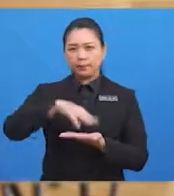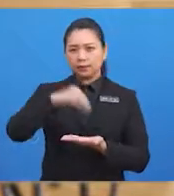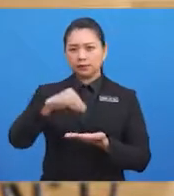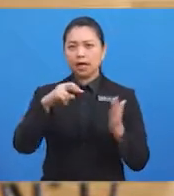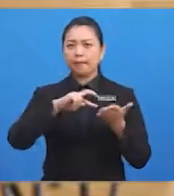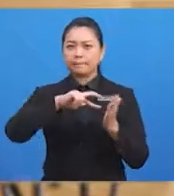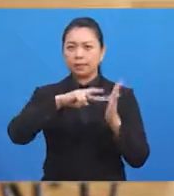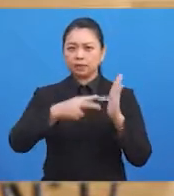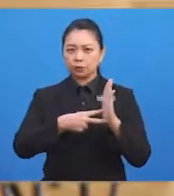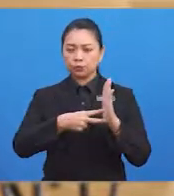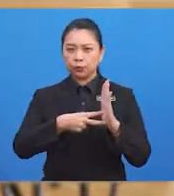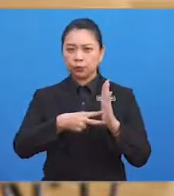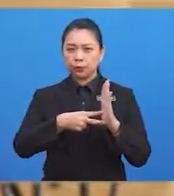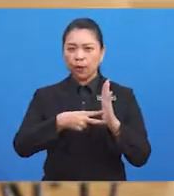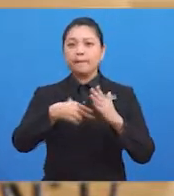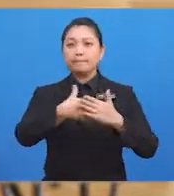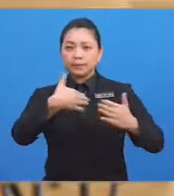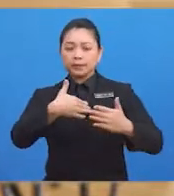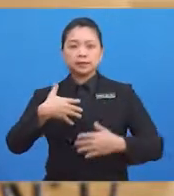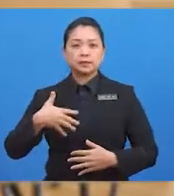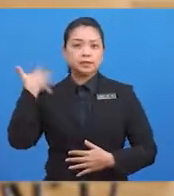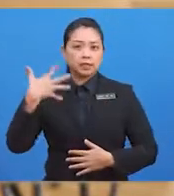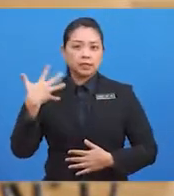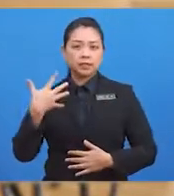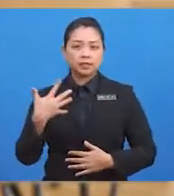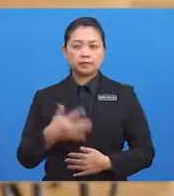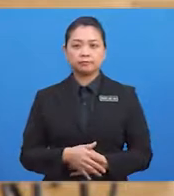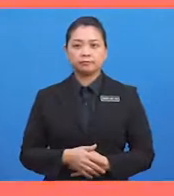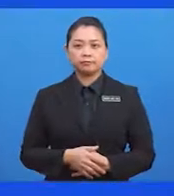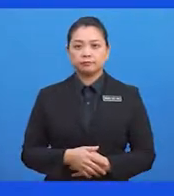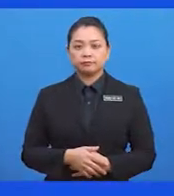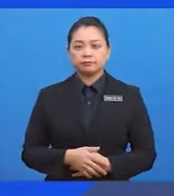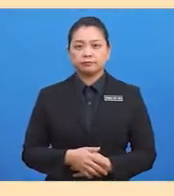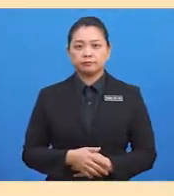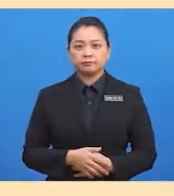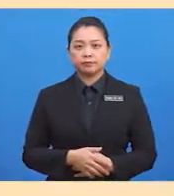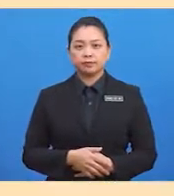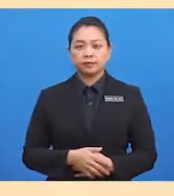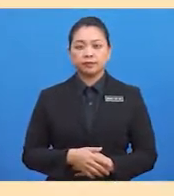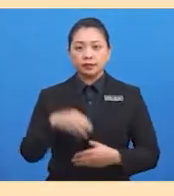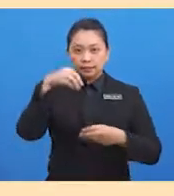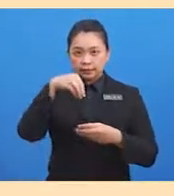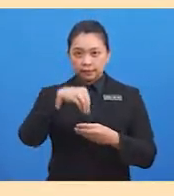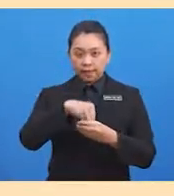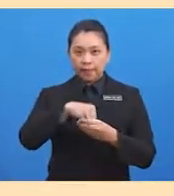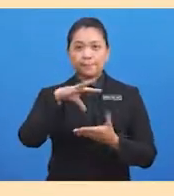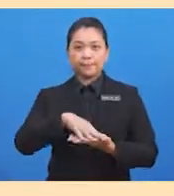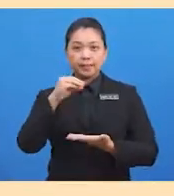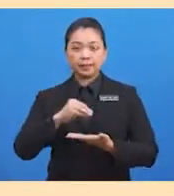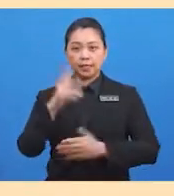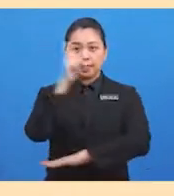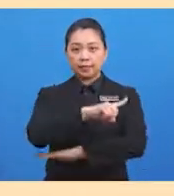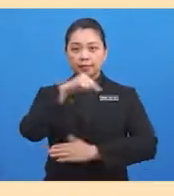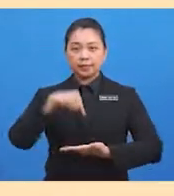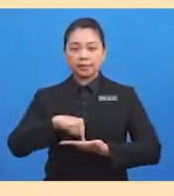serta lokasi Zaman Prasejarah di dunia kita. Dalam pelajaran kali ini, murid